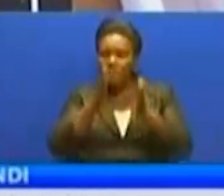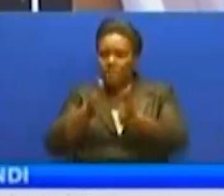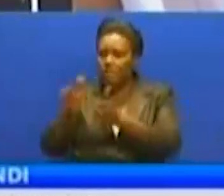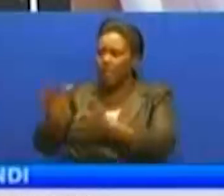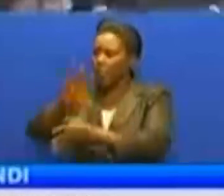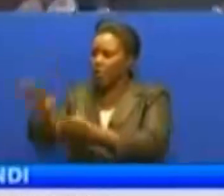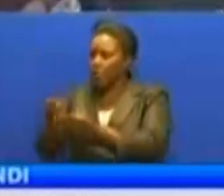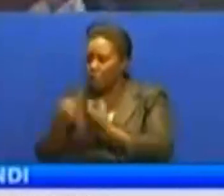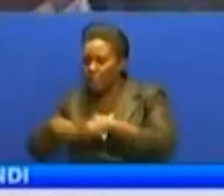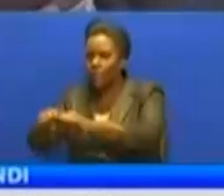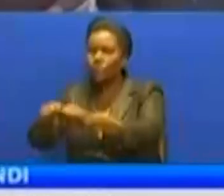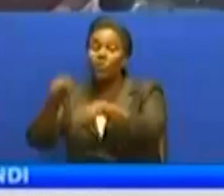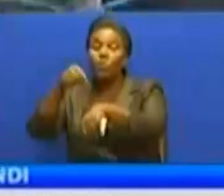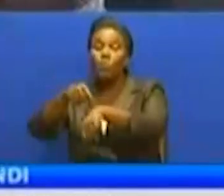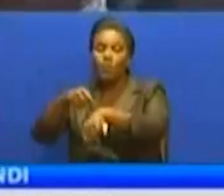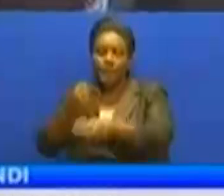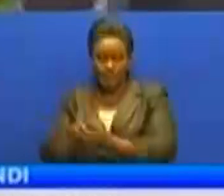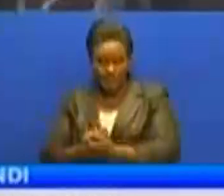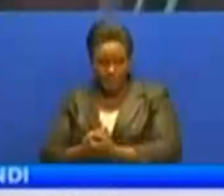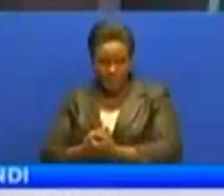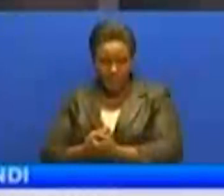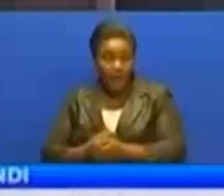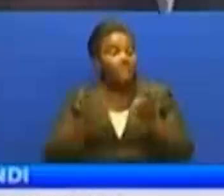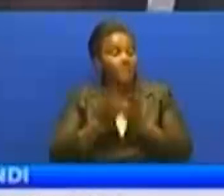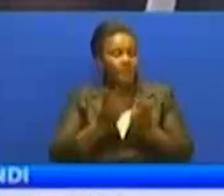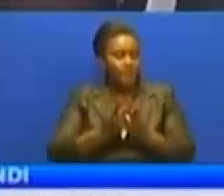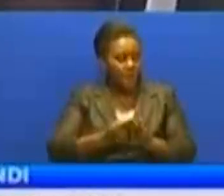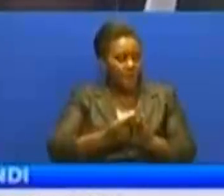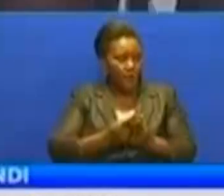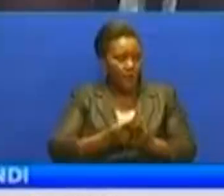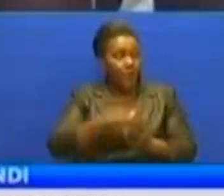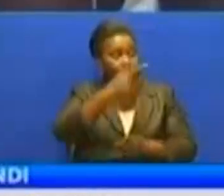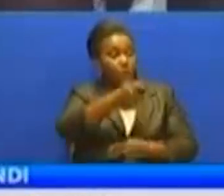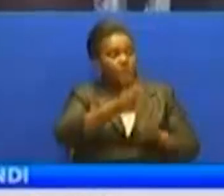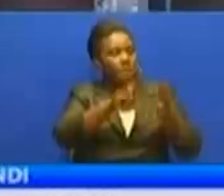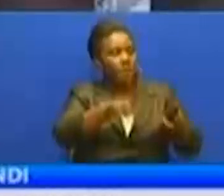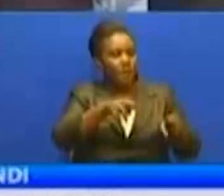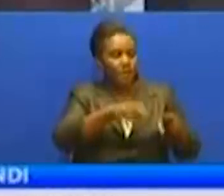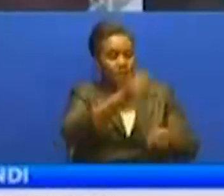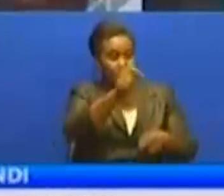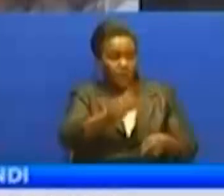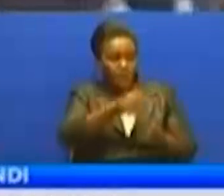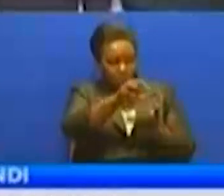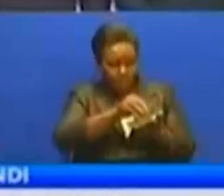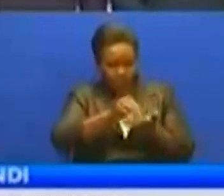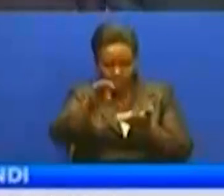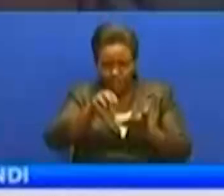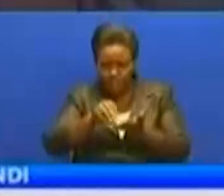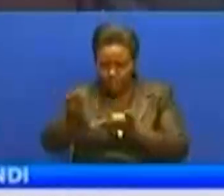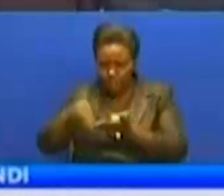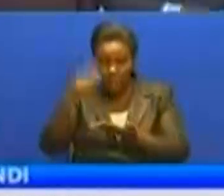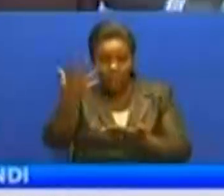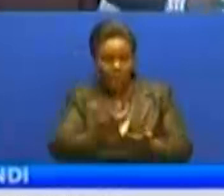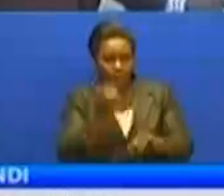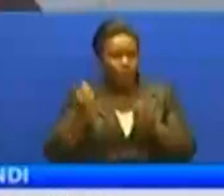jiwekea inatekelezo kama ilivu kusudiwa hukuwa kiipongeza mahakama ya Tanzania kwa kusanya mapato kupitia mfumu wa